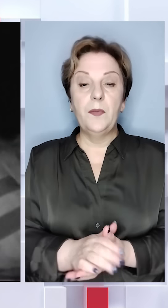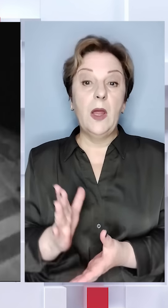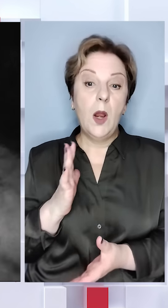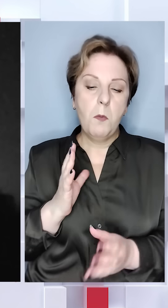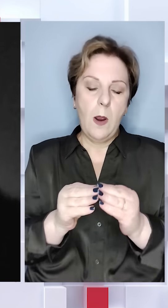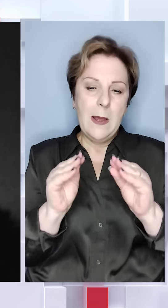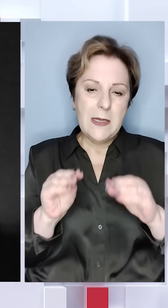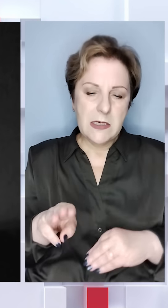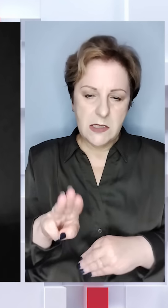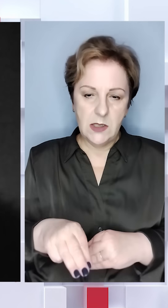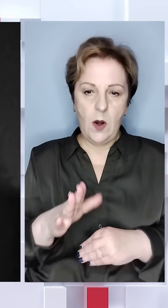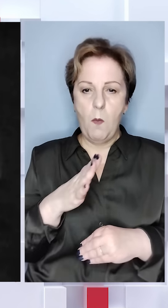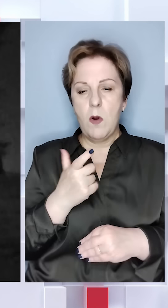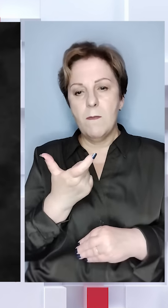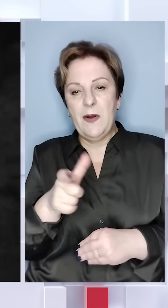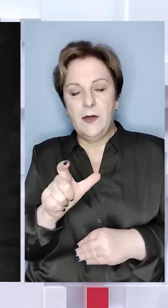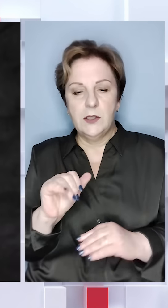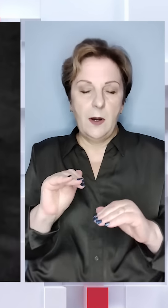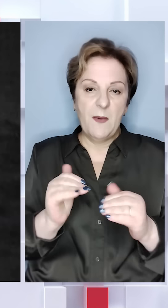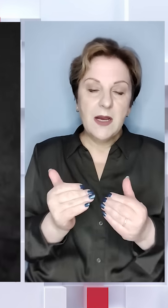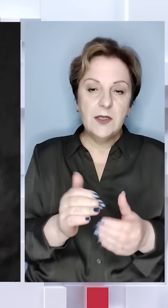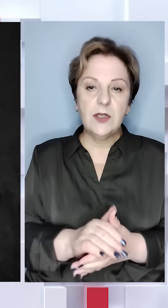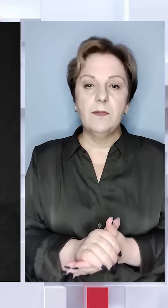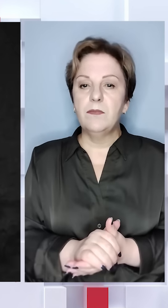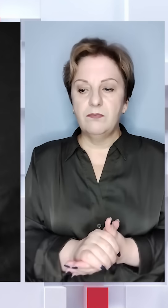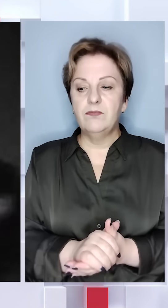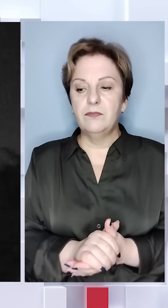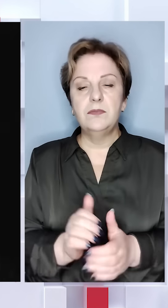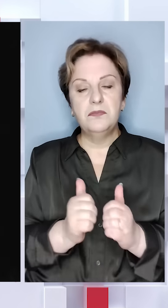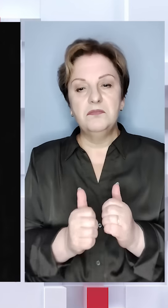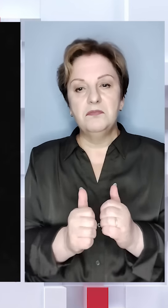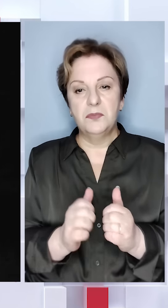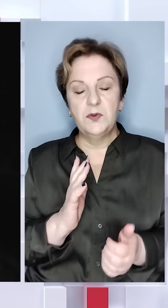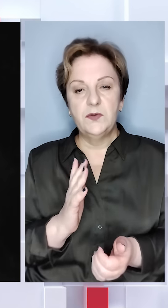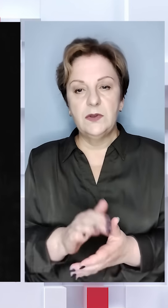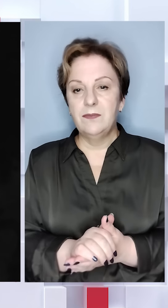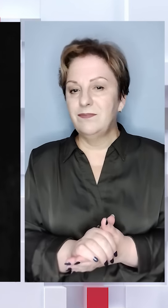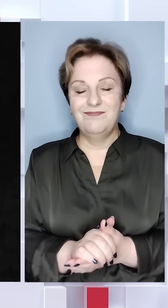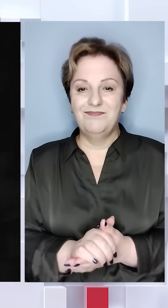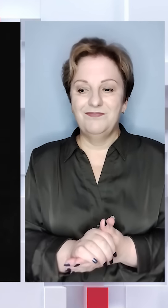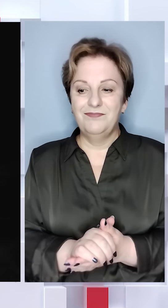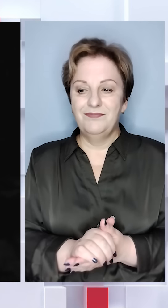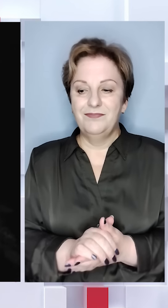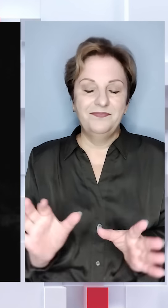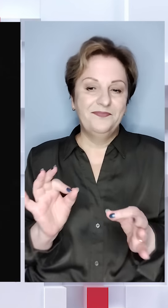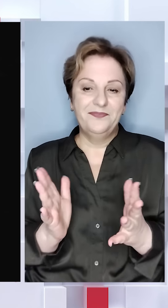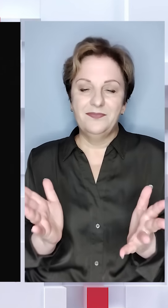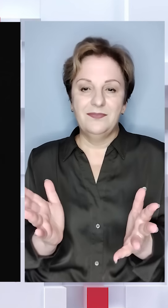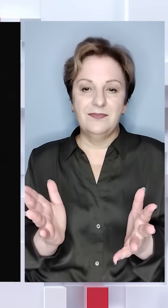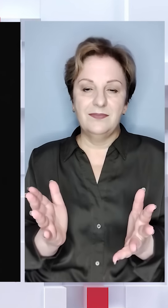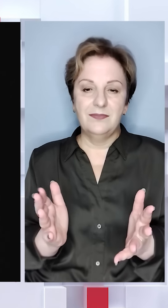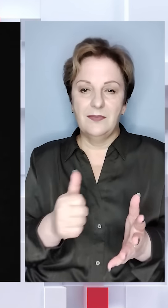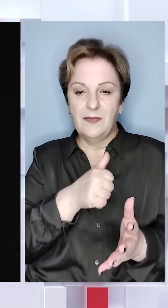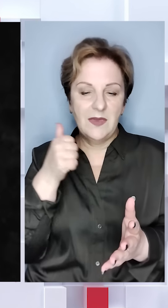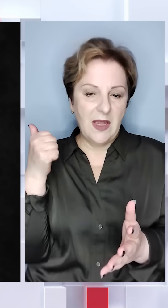Буває по 10, що буває більше, а буває менше. Тихо не буває? Тут не варіант. В